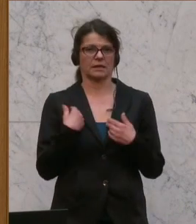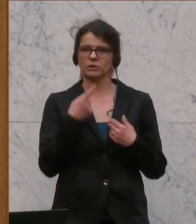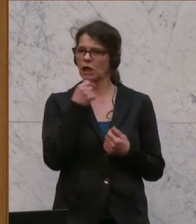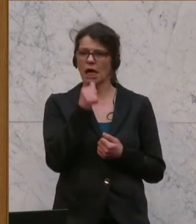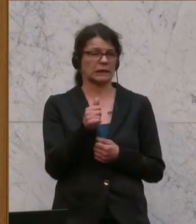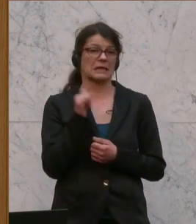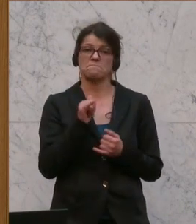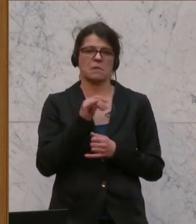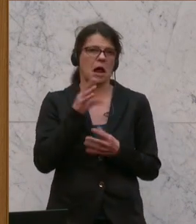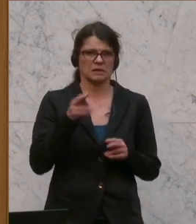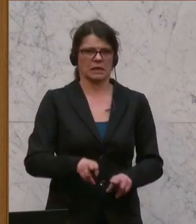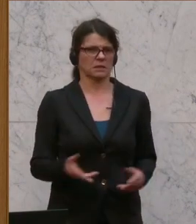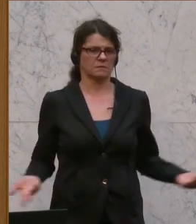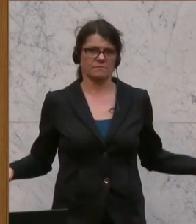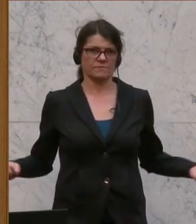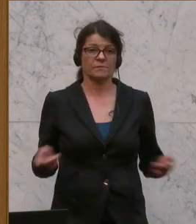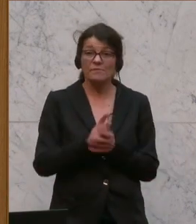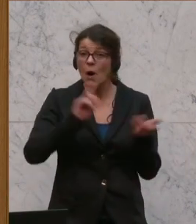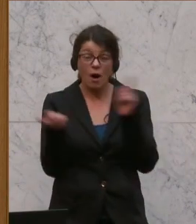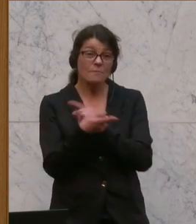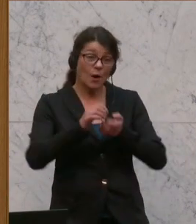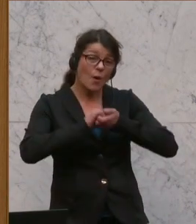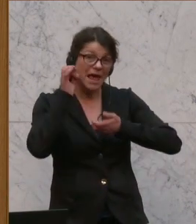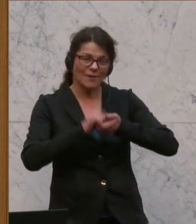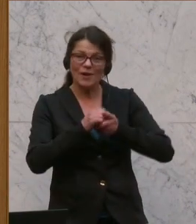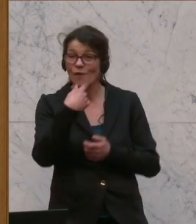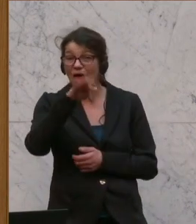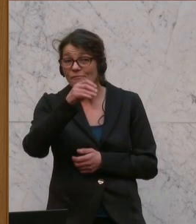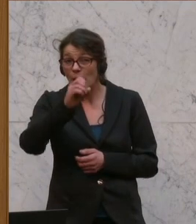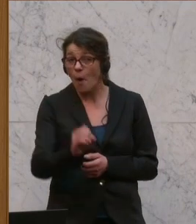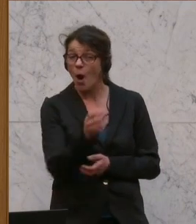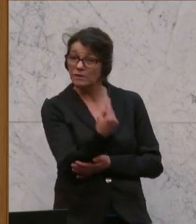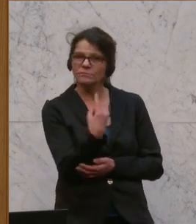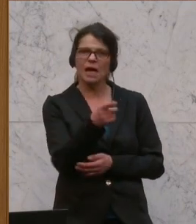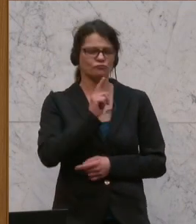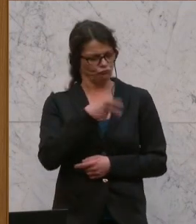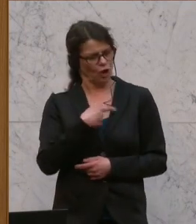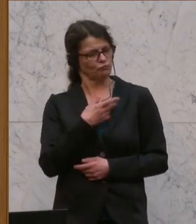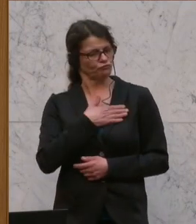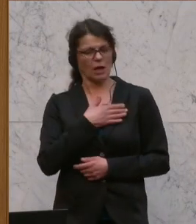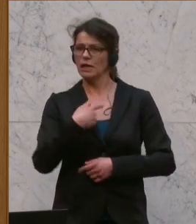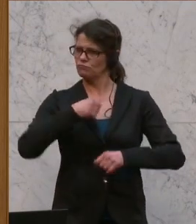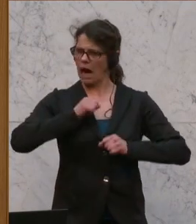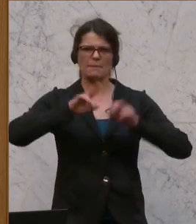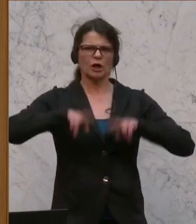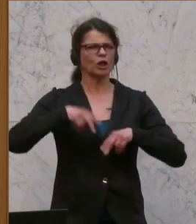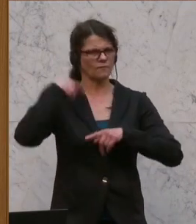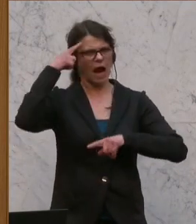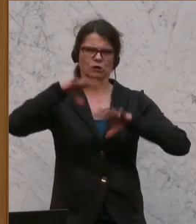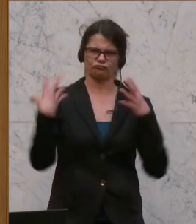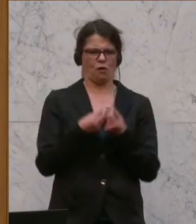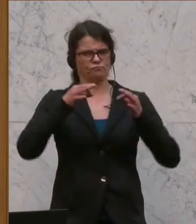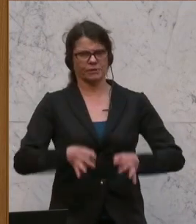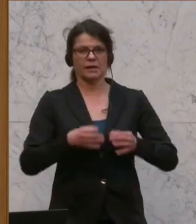immer alles richtig gemacht wurde. Übrigens ganz im Gegenteil zu den Kolleginnen und Kollegen der FPÖ, die für sich selbst immer in Anspruch nehmen, alles richtig zu wissen. Und nur